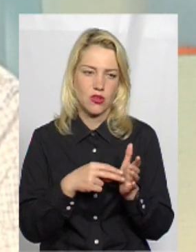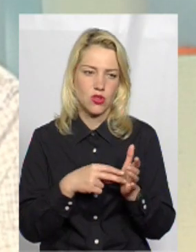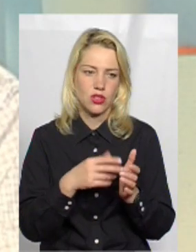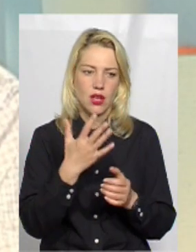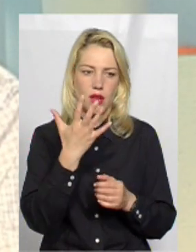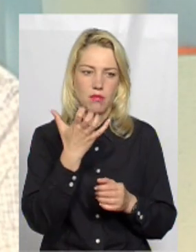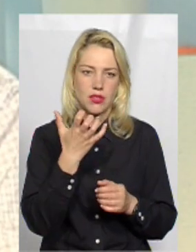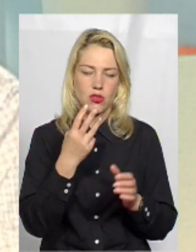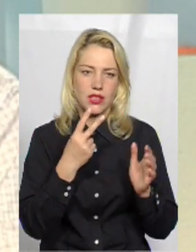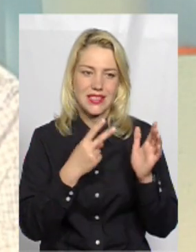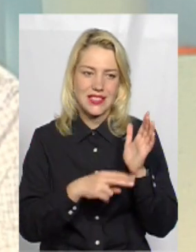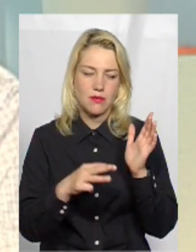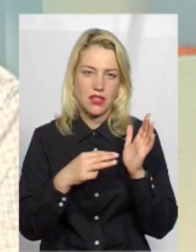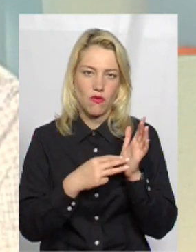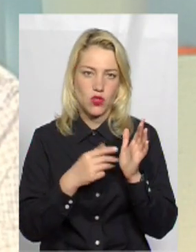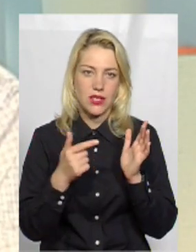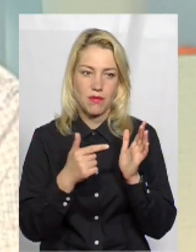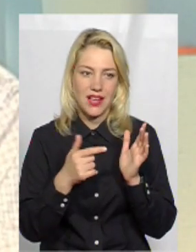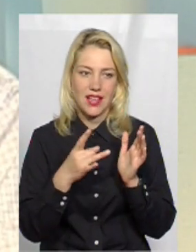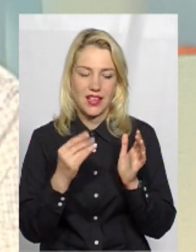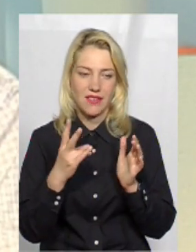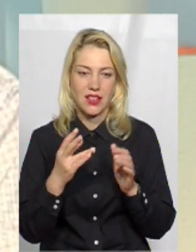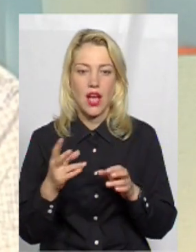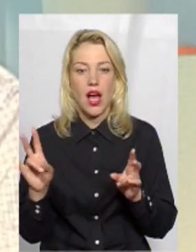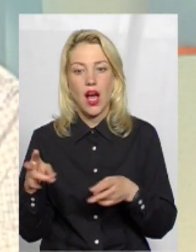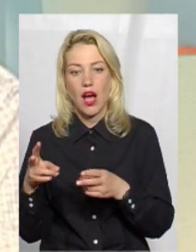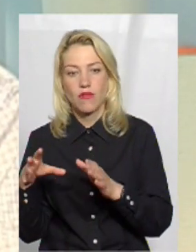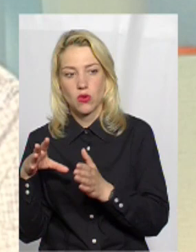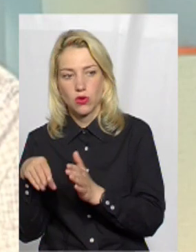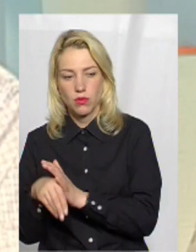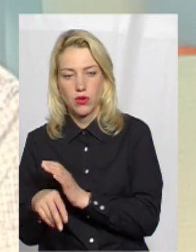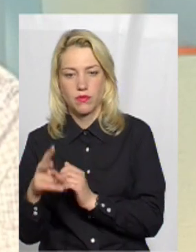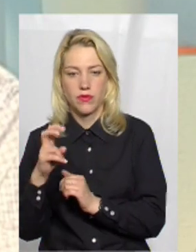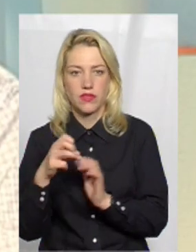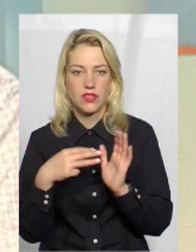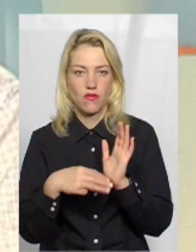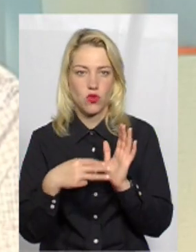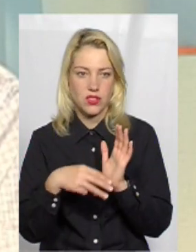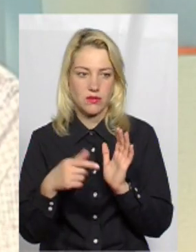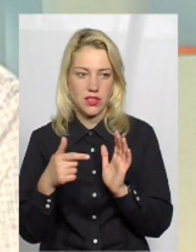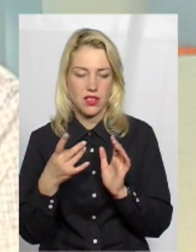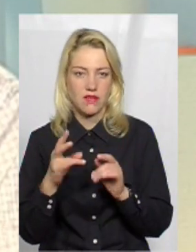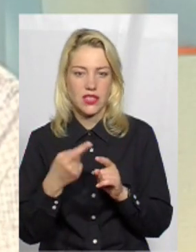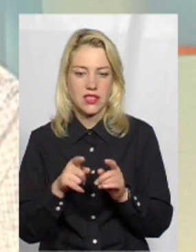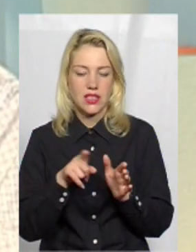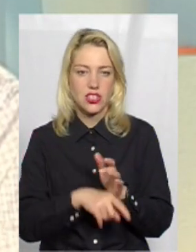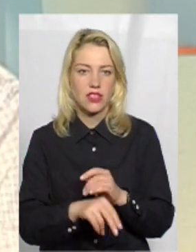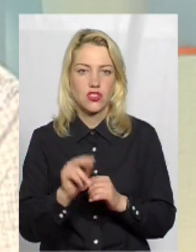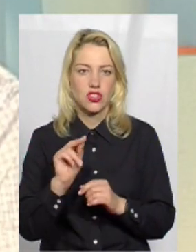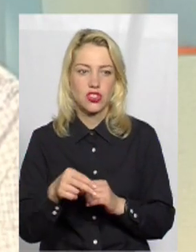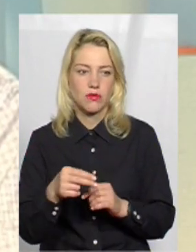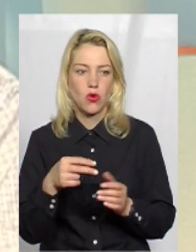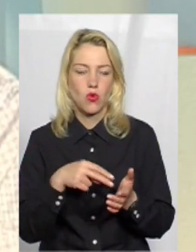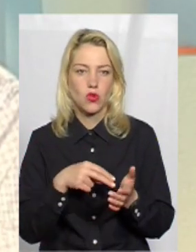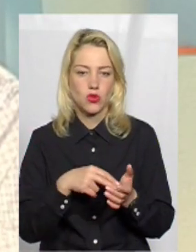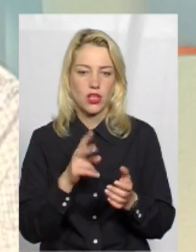578 гривень, а з клубним членством 280, ну, тобто це дешевше, аніж коштує